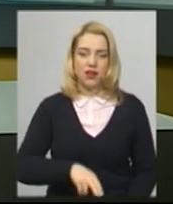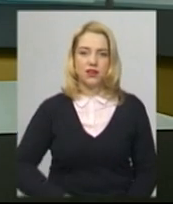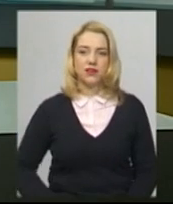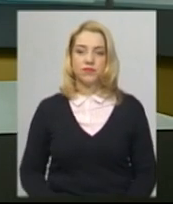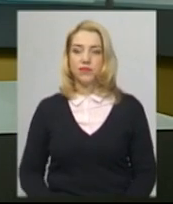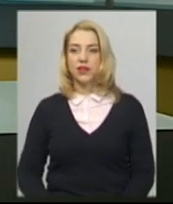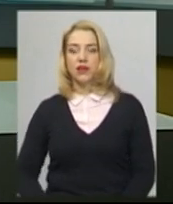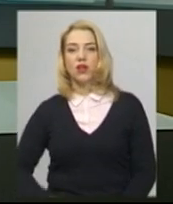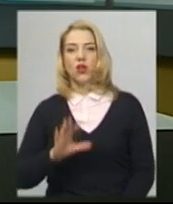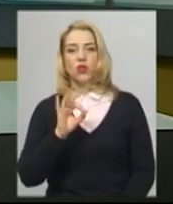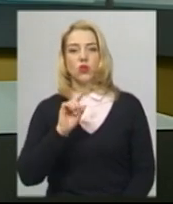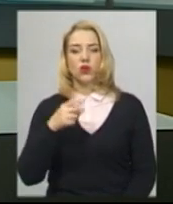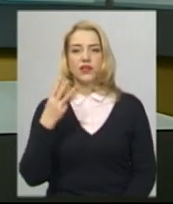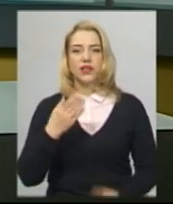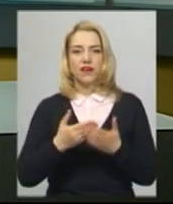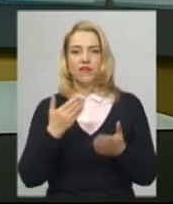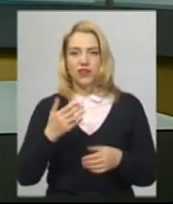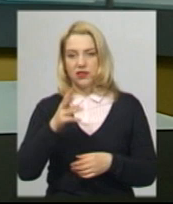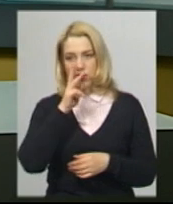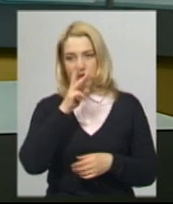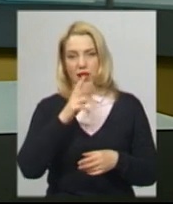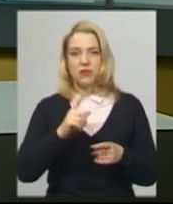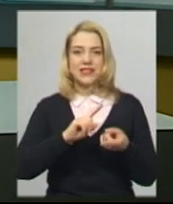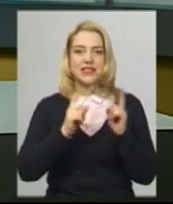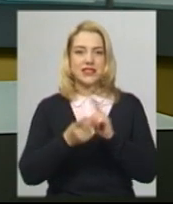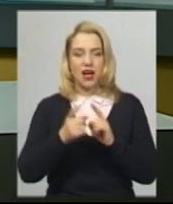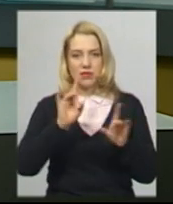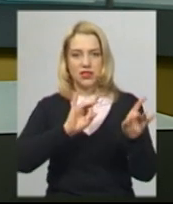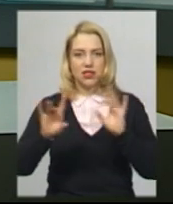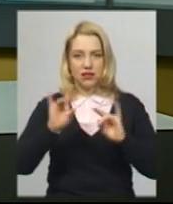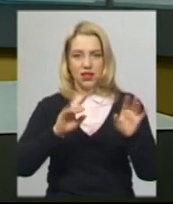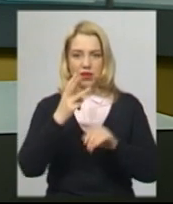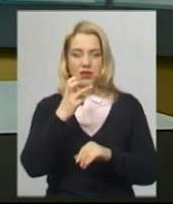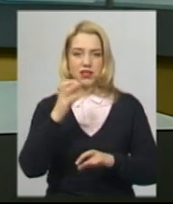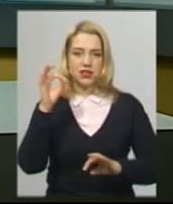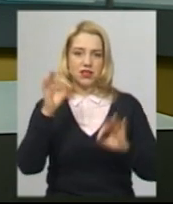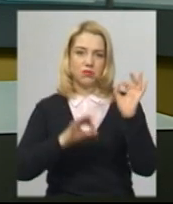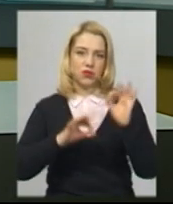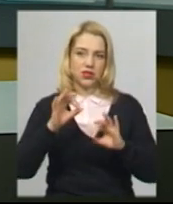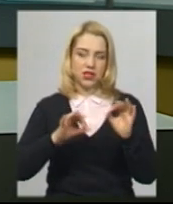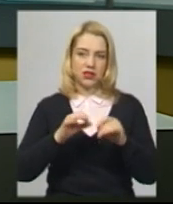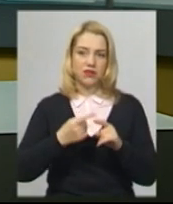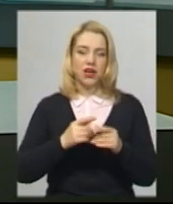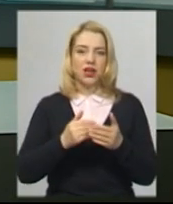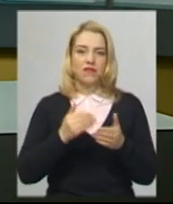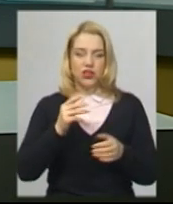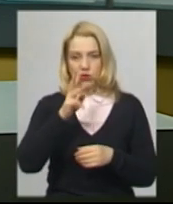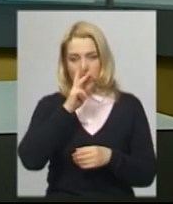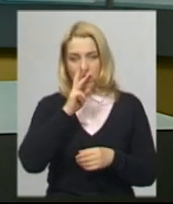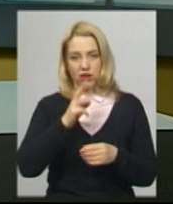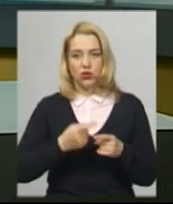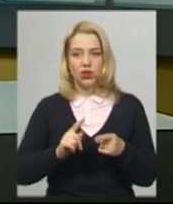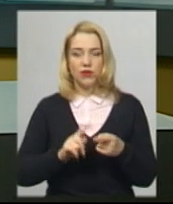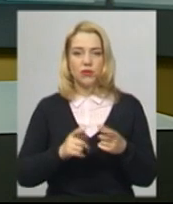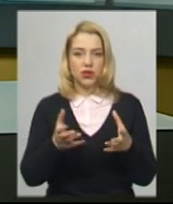0,3 від окладу замість анонсованих урядом 300% доплати отримали медичні працівники Хмельницької інфекційної лікарні,